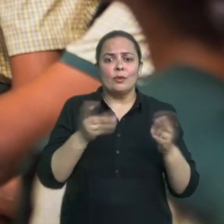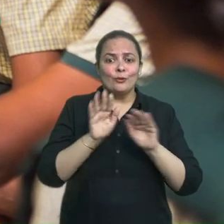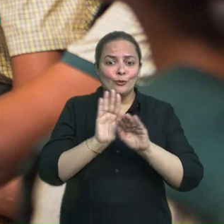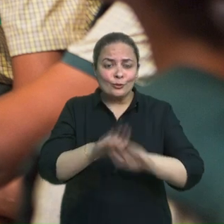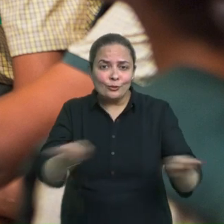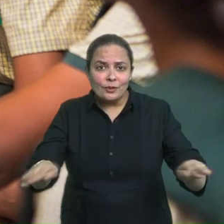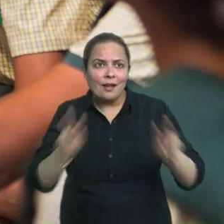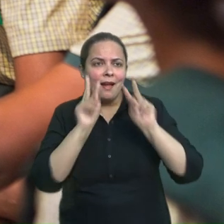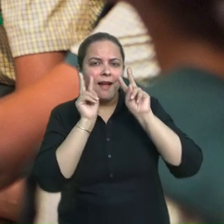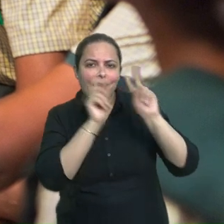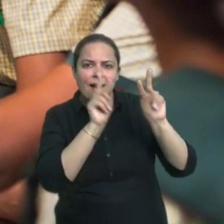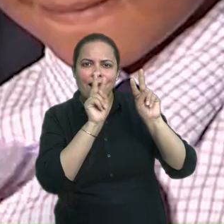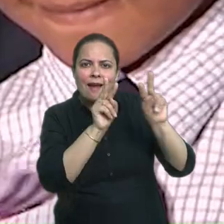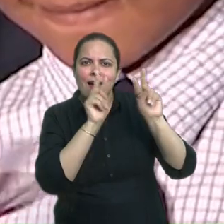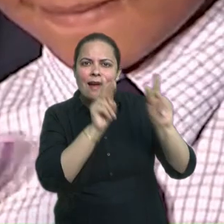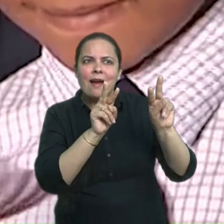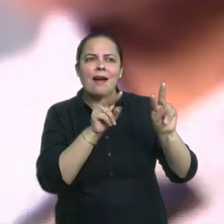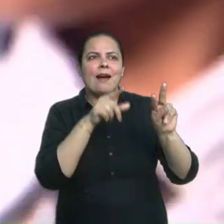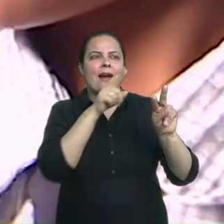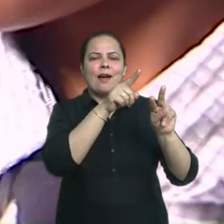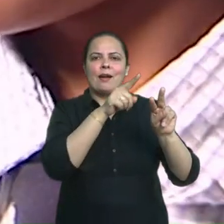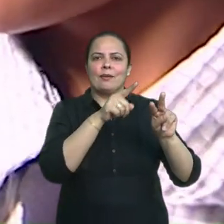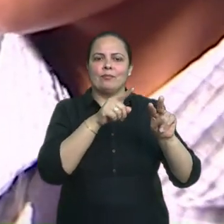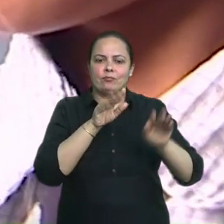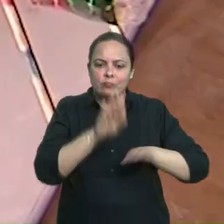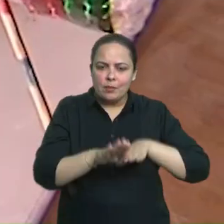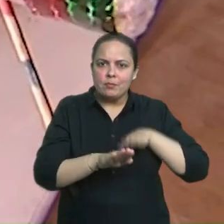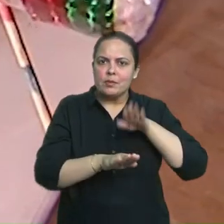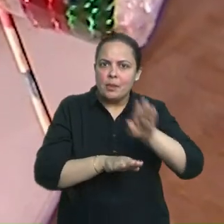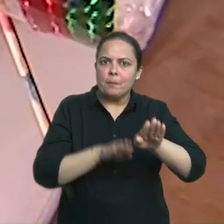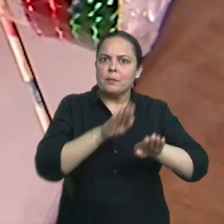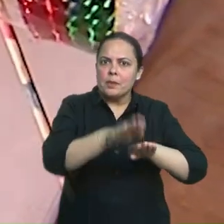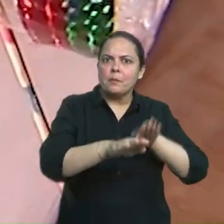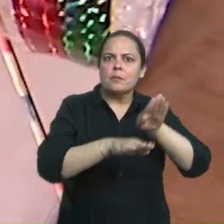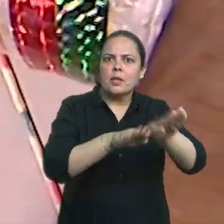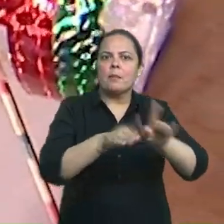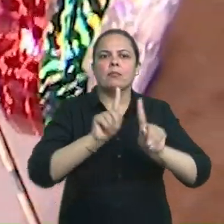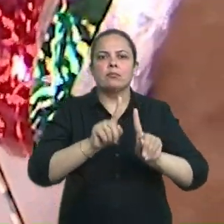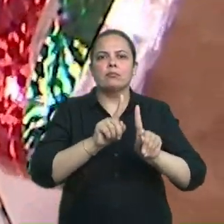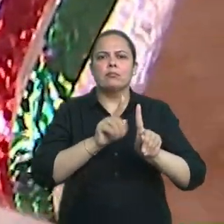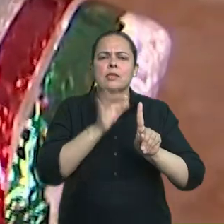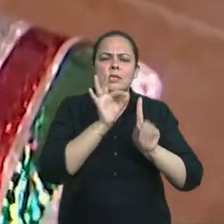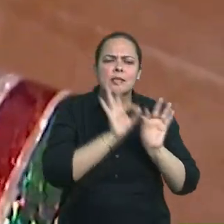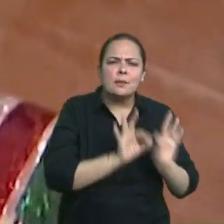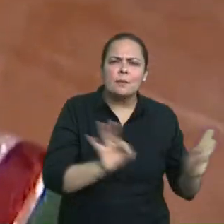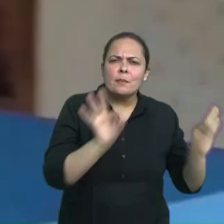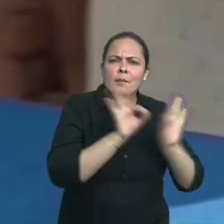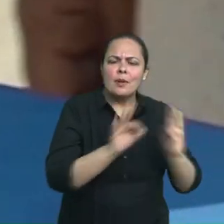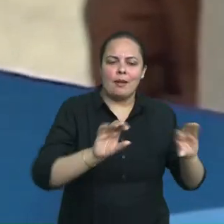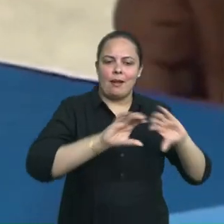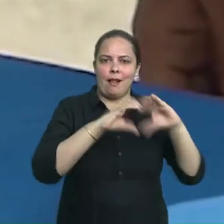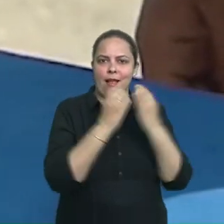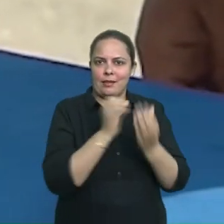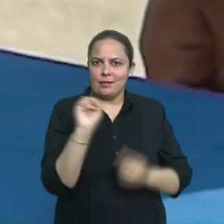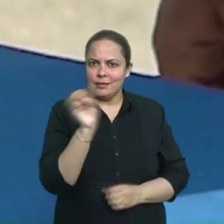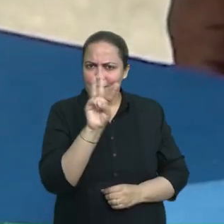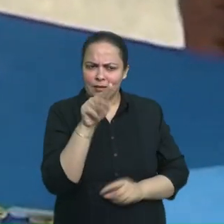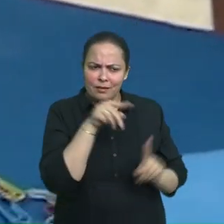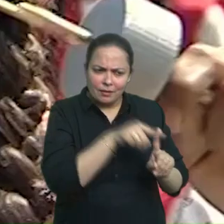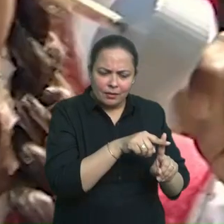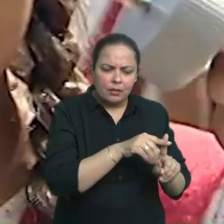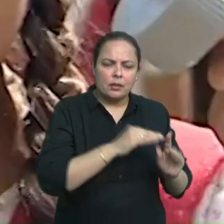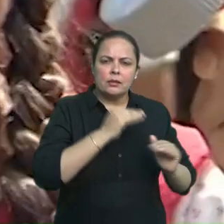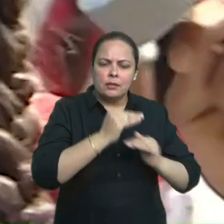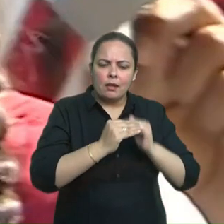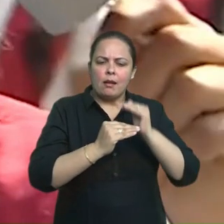होती है। इसके अलावा हम जानते हैं किसी भी शैक्षिक क्रिया कलाप में